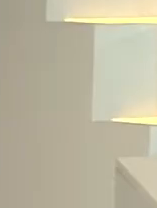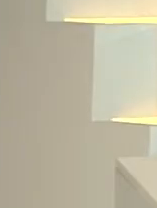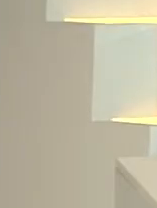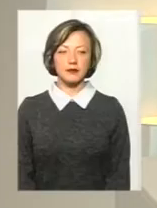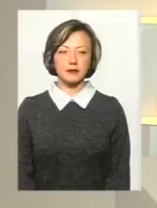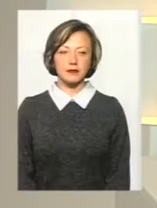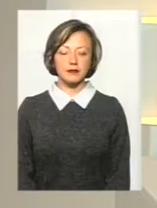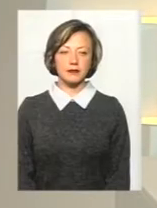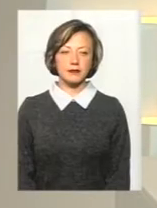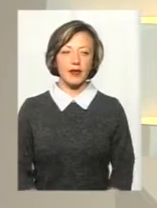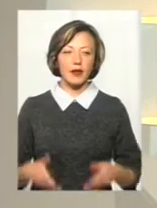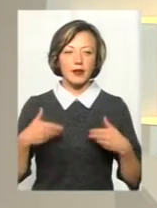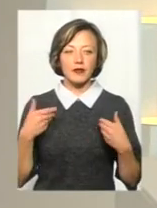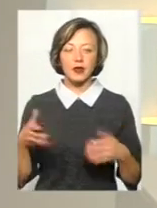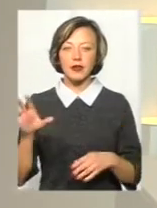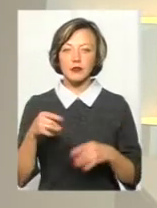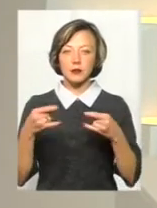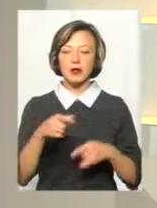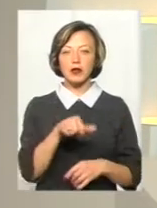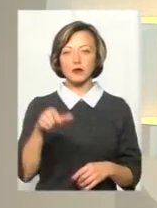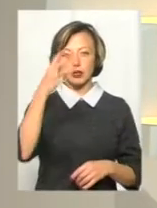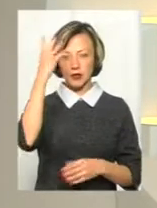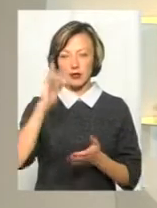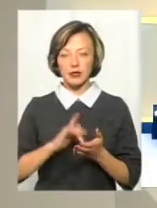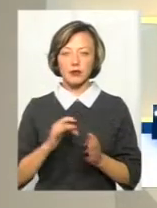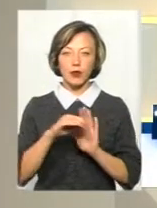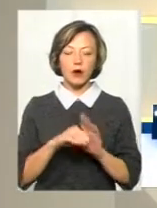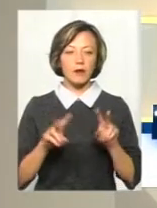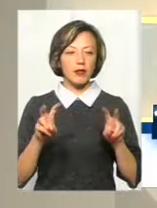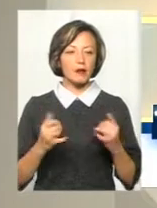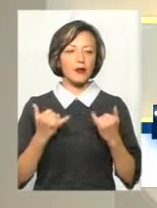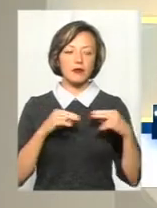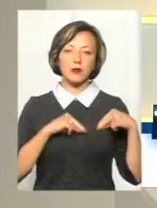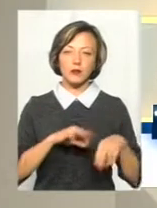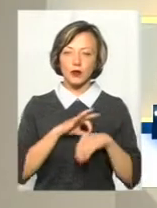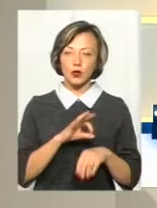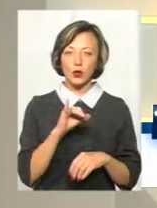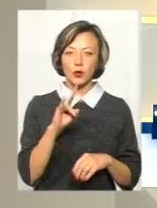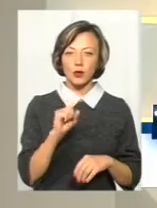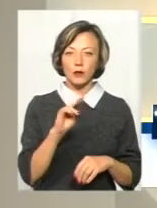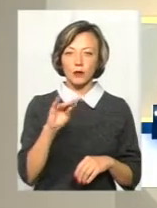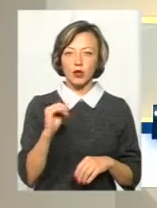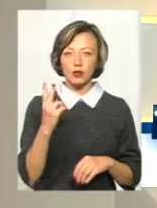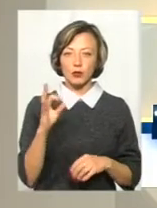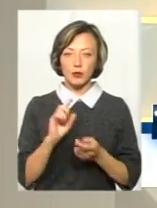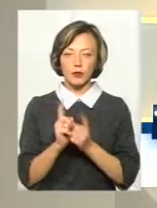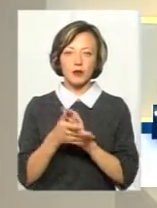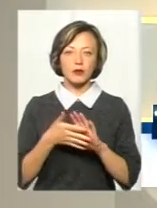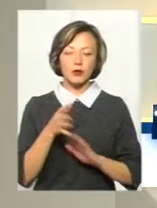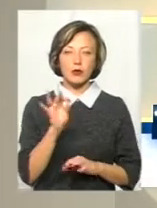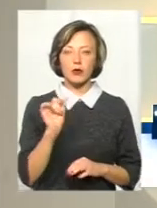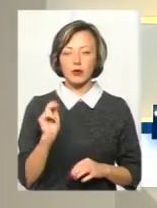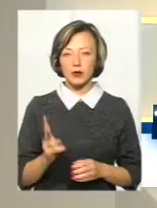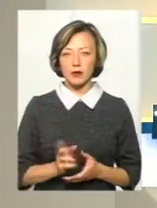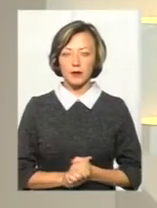Мої вітання усім телеглядачам Поділля Центр. В ефірі тема. Сьогодні для вас у студії працює ведуча юна Мітрашко, переклад на жестову